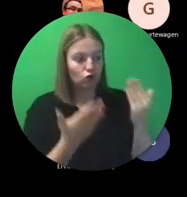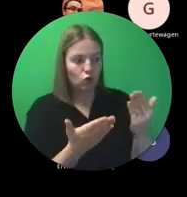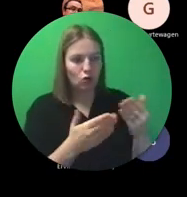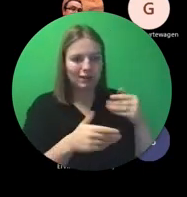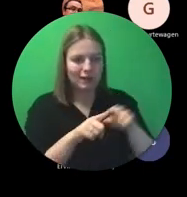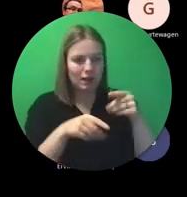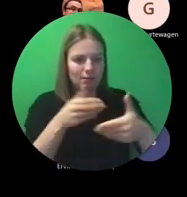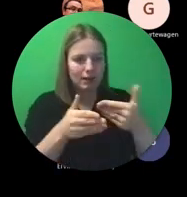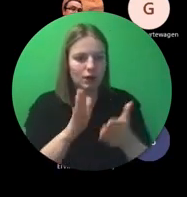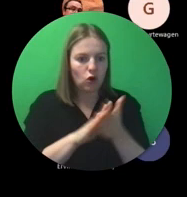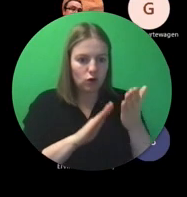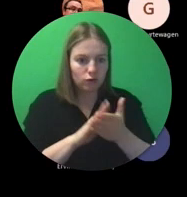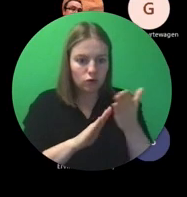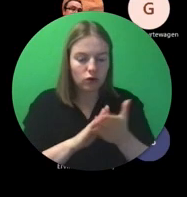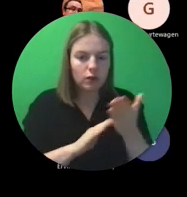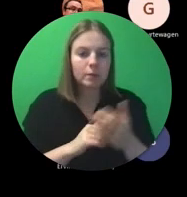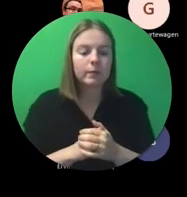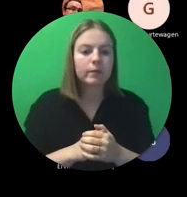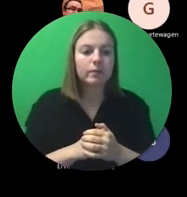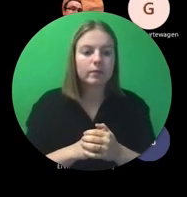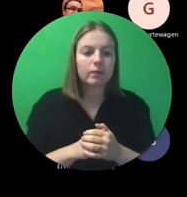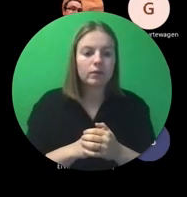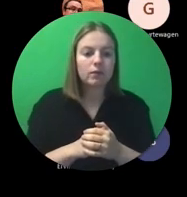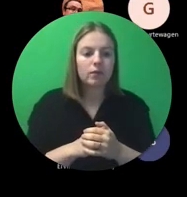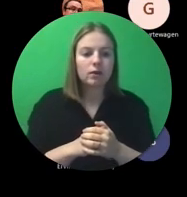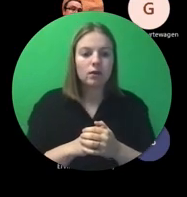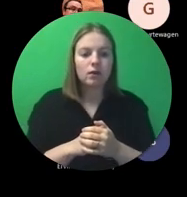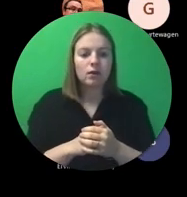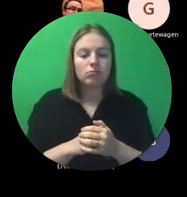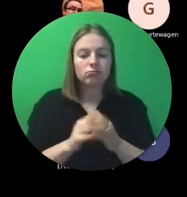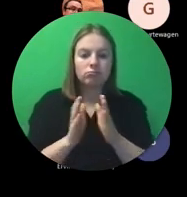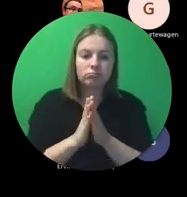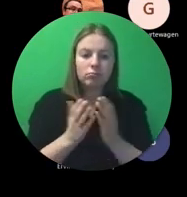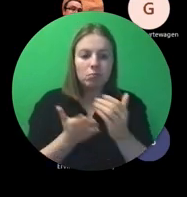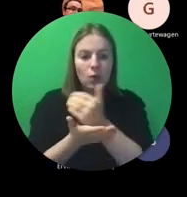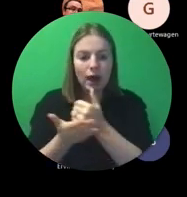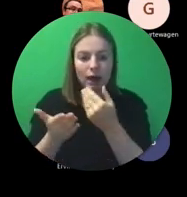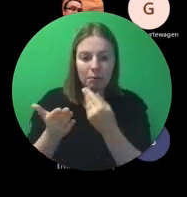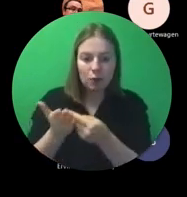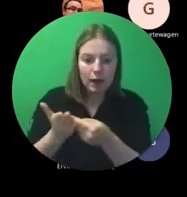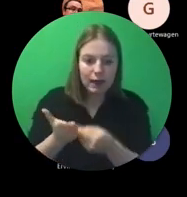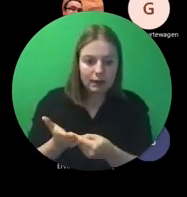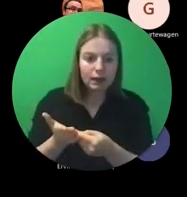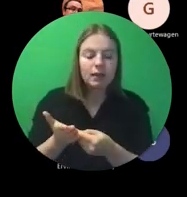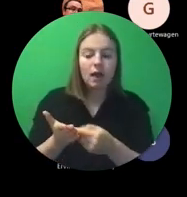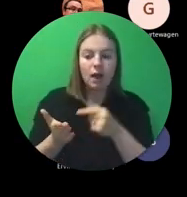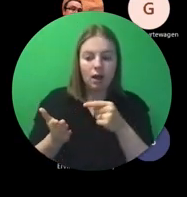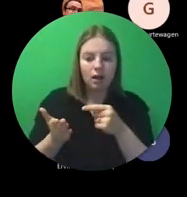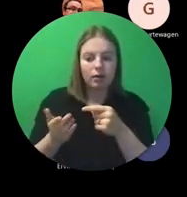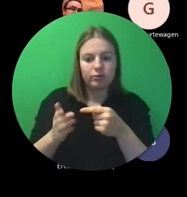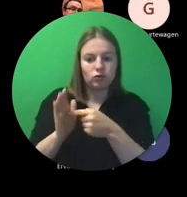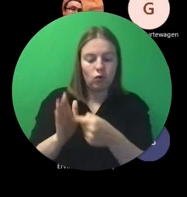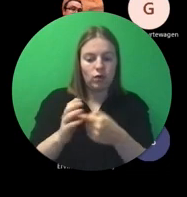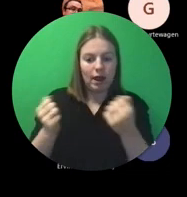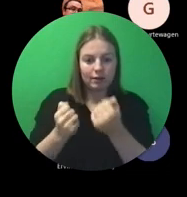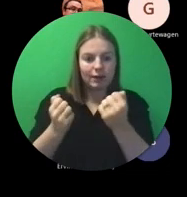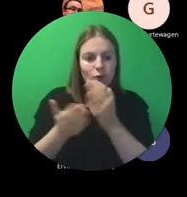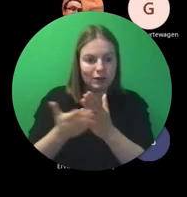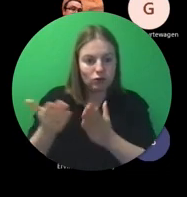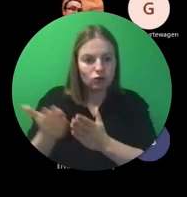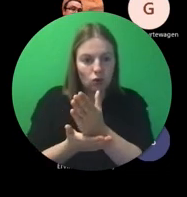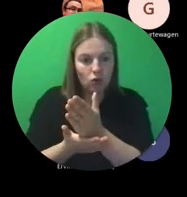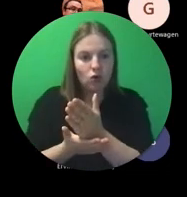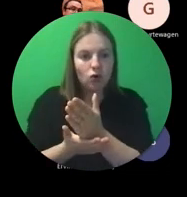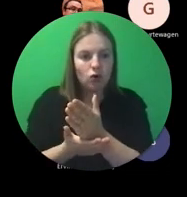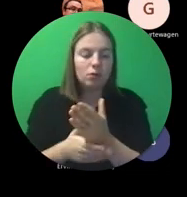hou de stukken bij die aantonen dat een bepaalde activiteit plaatsvond vond en de meeste